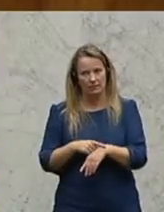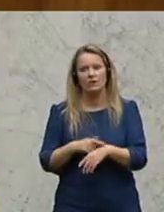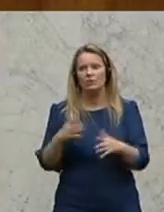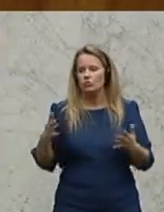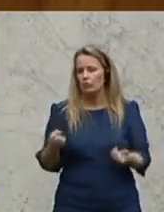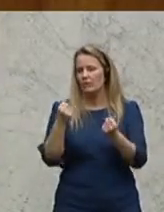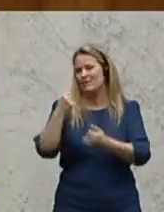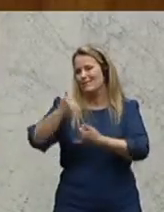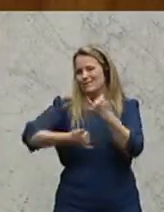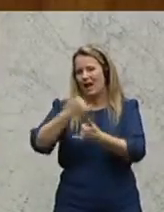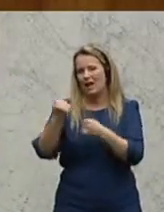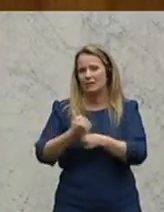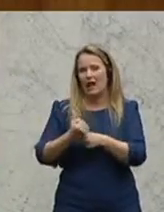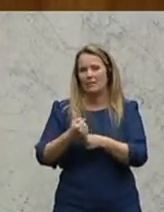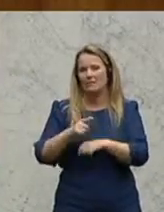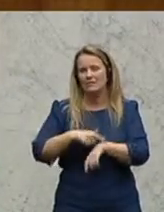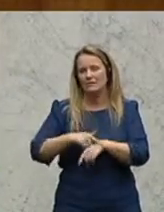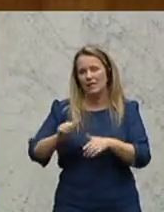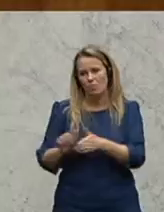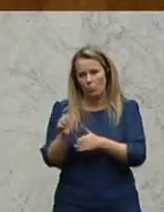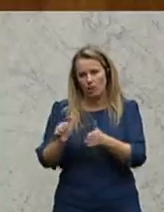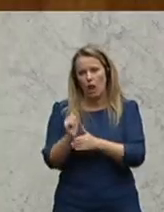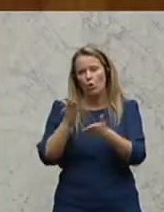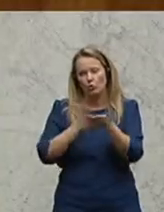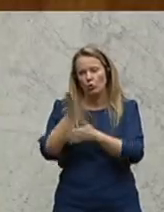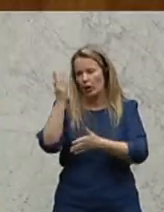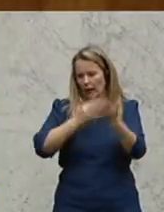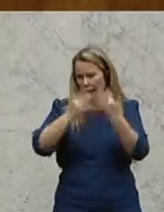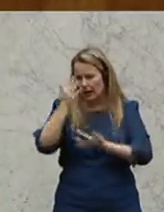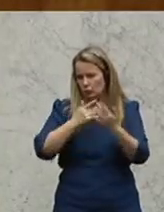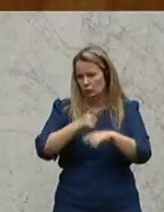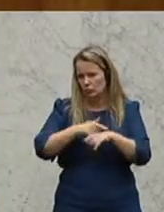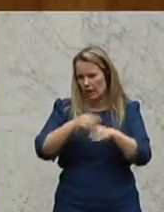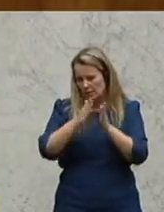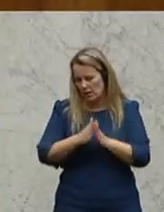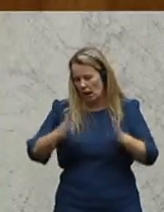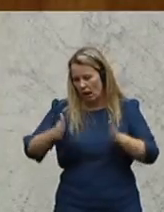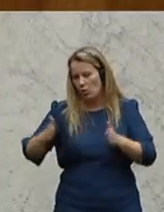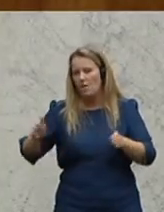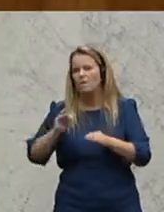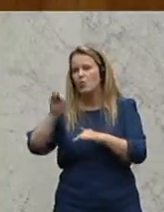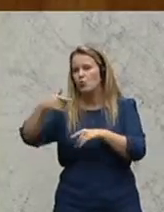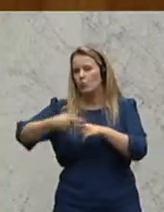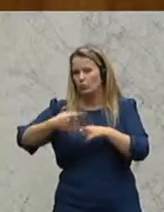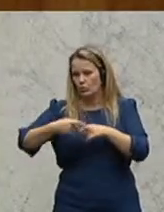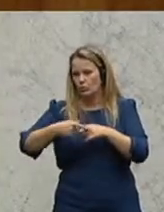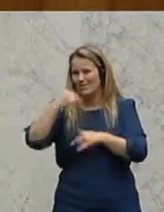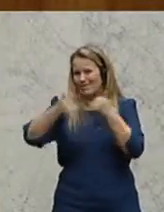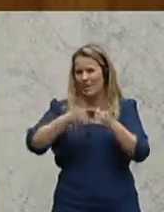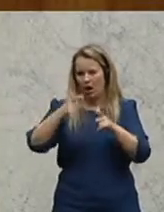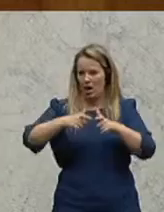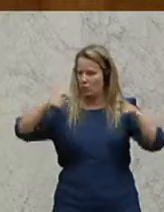Schaffen von Jahresarbeitszeitmodellen, deren Durchrechnungszeiträume oder Zeitraum für Überstunden soll auf ein Jahr